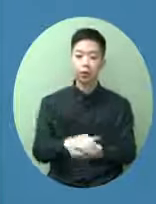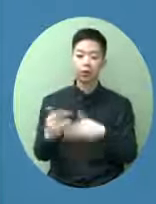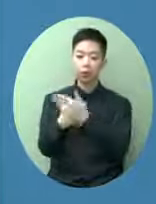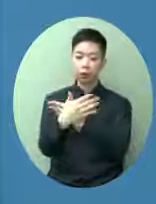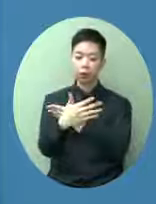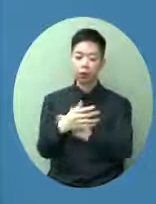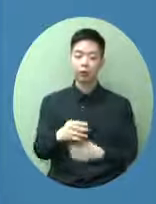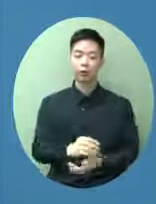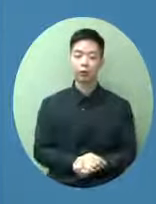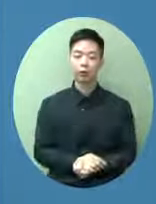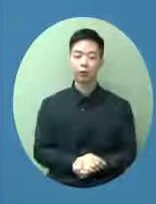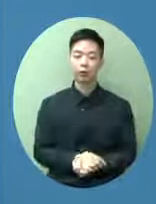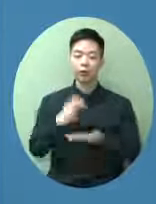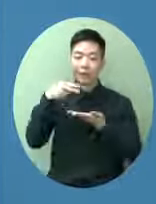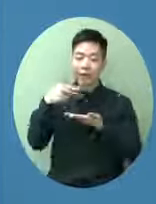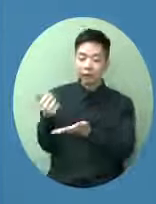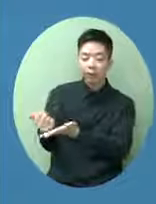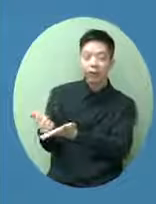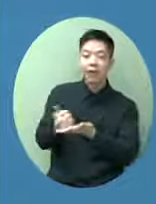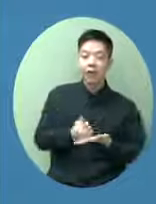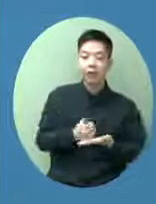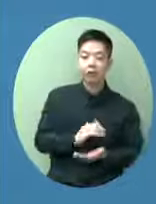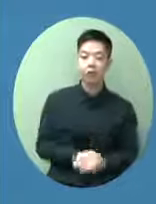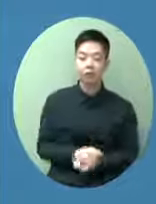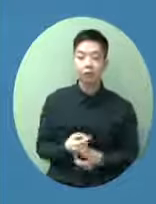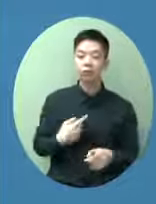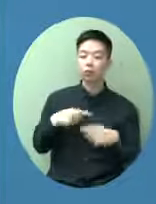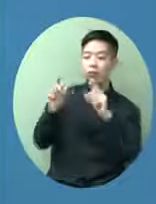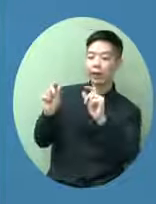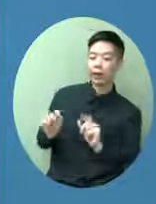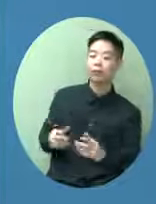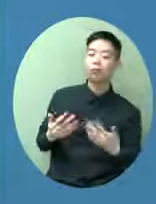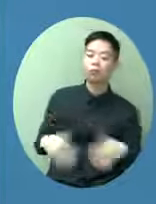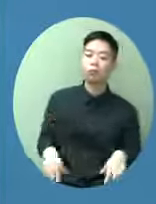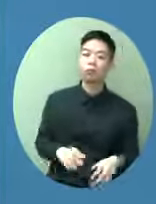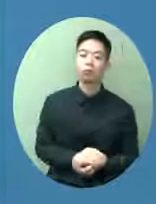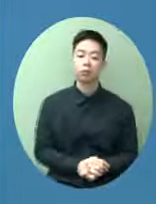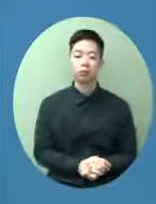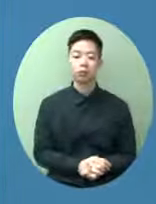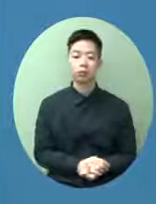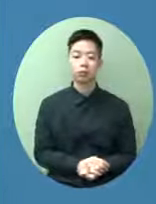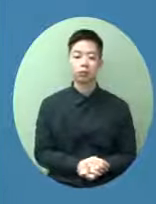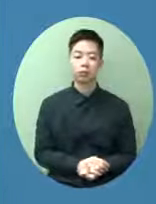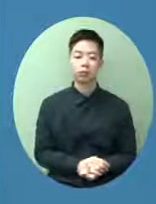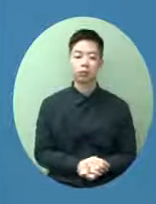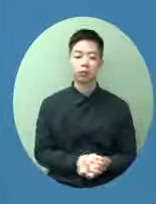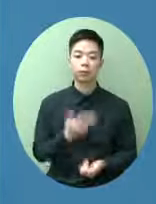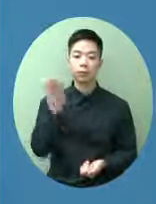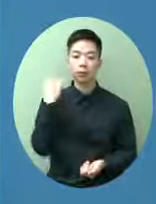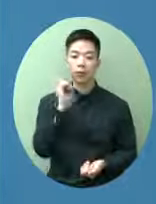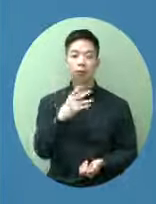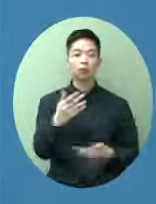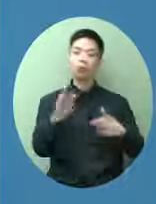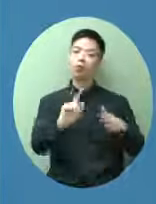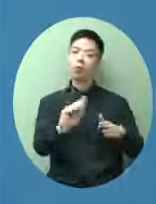香港我在直上都是跟他們解釋了這個情況因為當時還有一些說不只是外傭來得香港